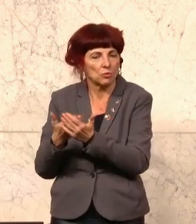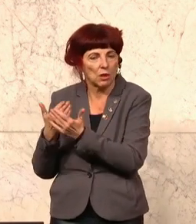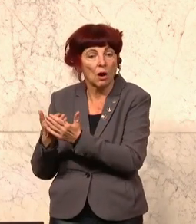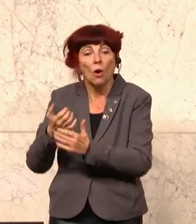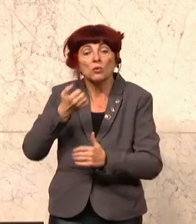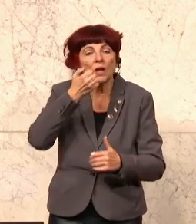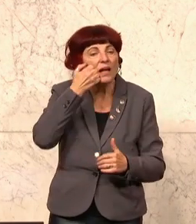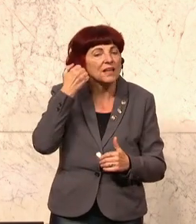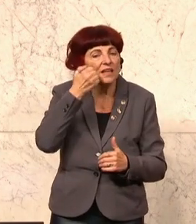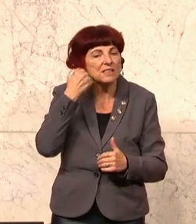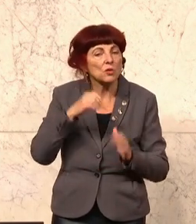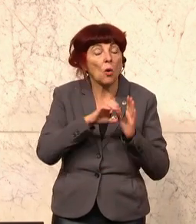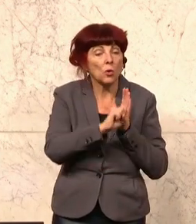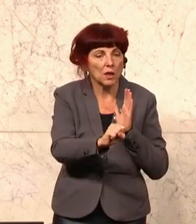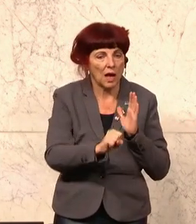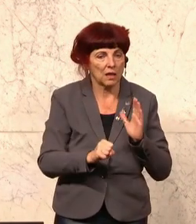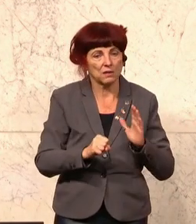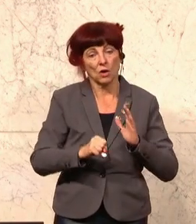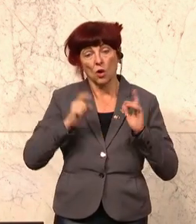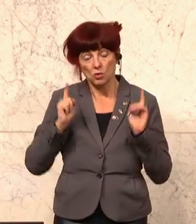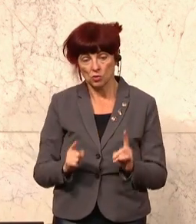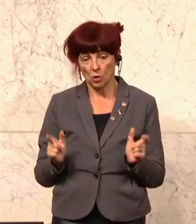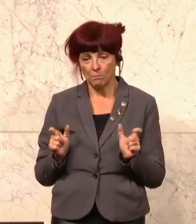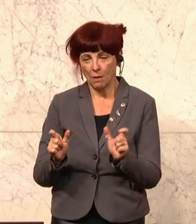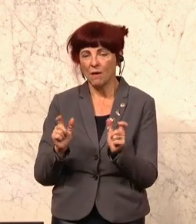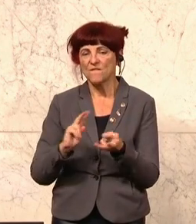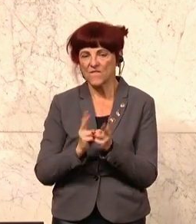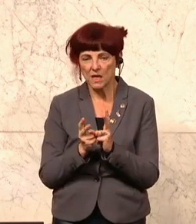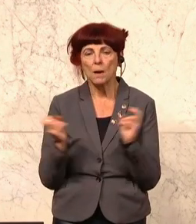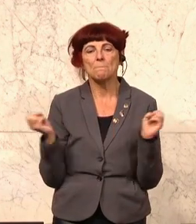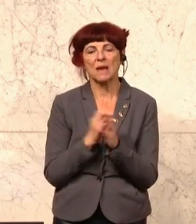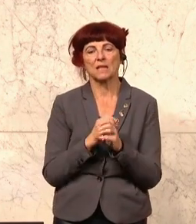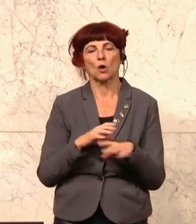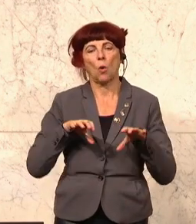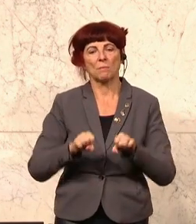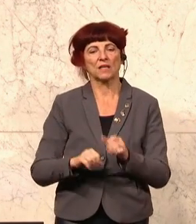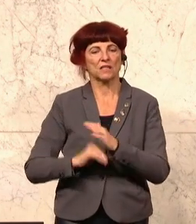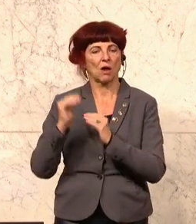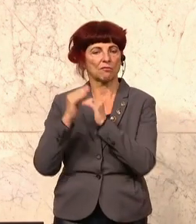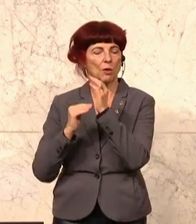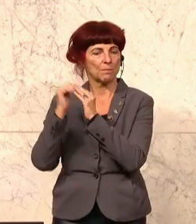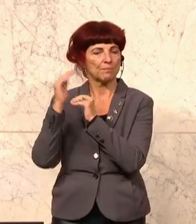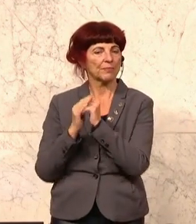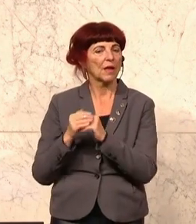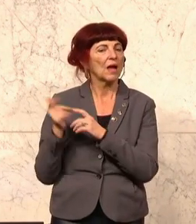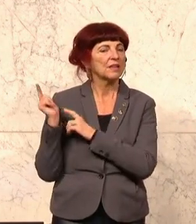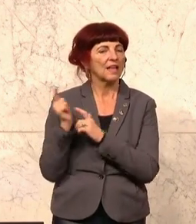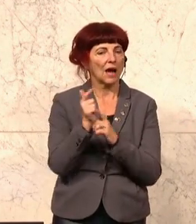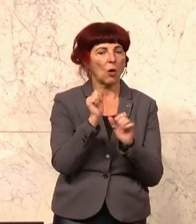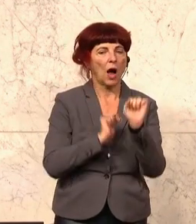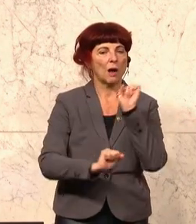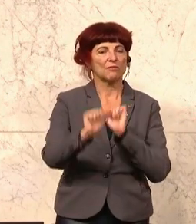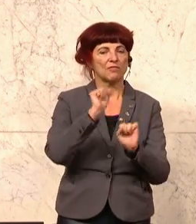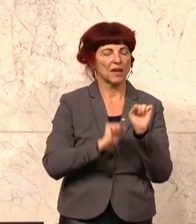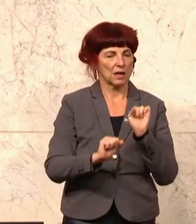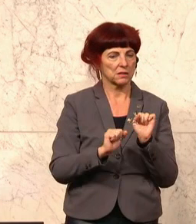anderem durch Medienkompetenz und Gegennarrative entgegenzuwirken. Das Terrorabwehrzentrum, die inhaltliche Koordination zwischen